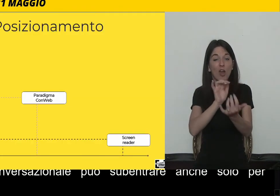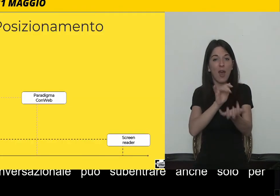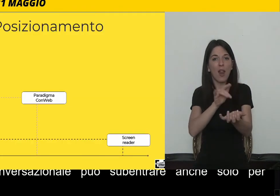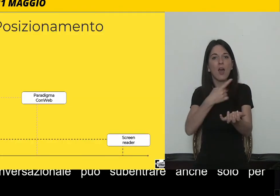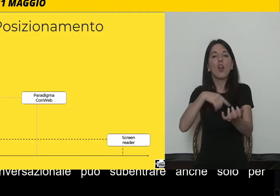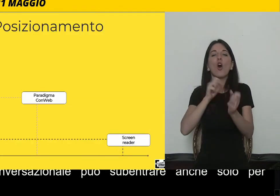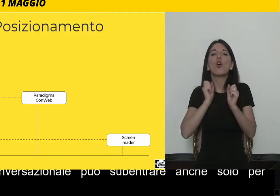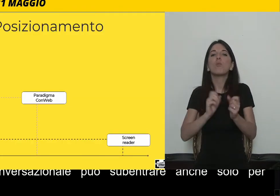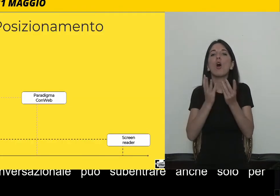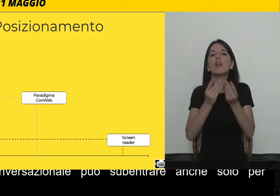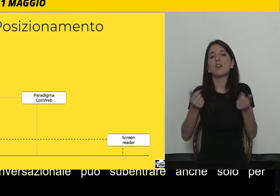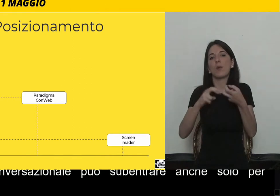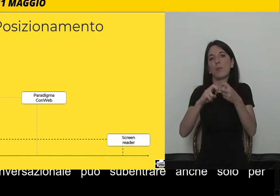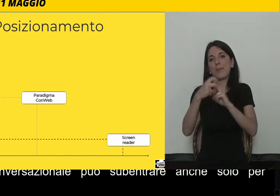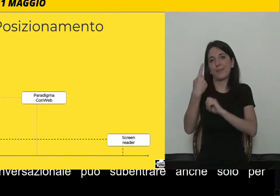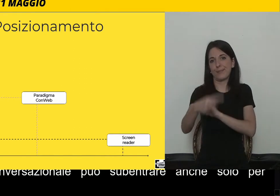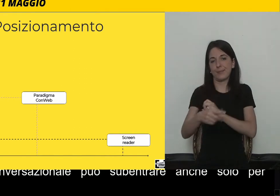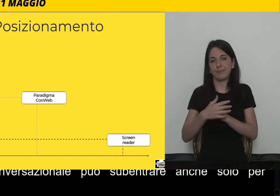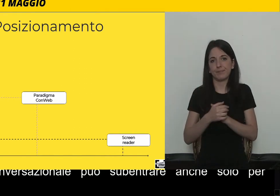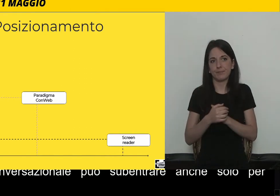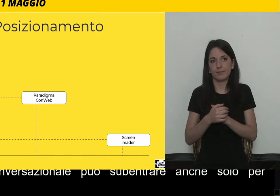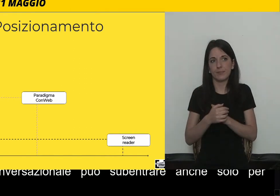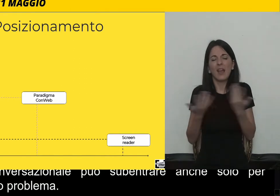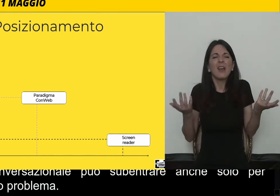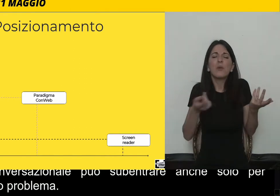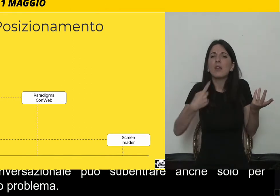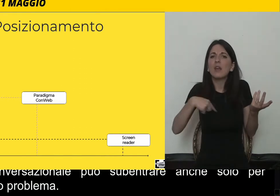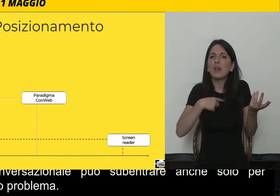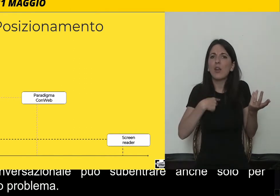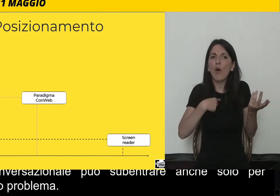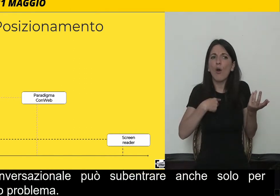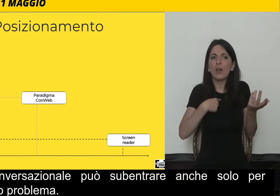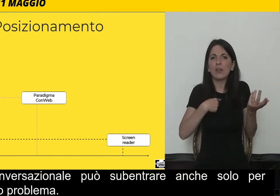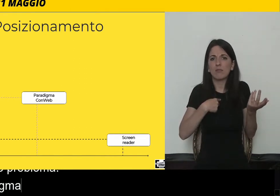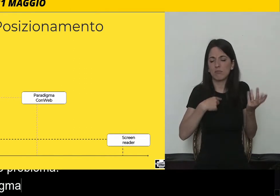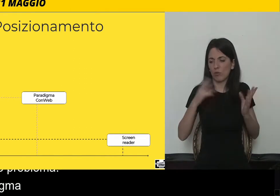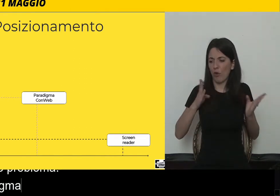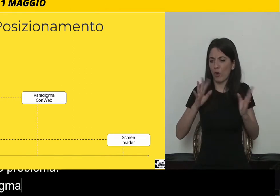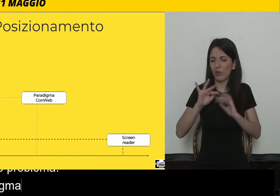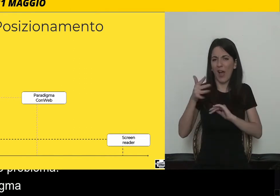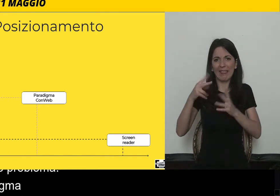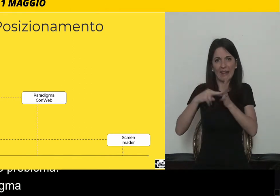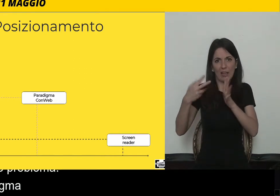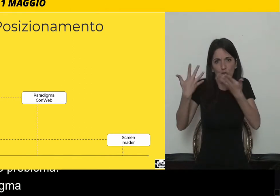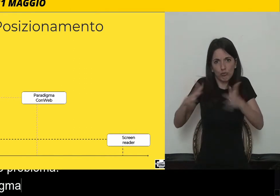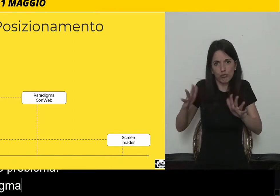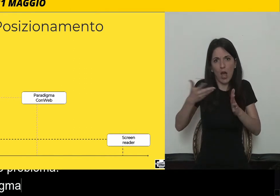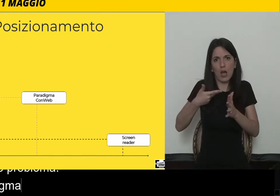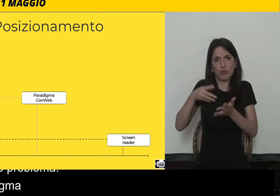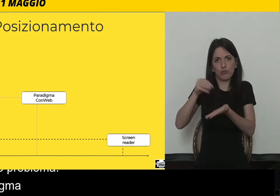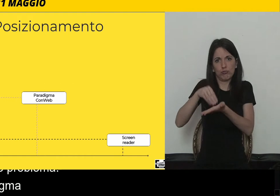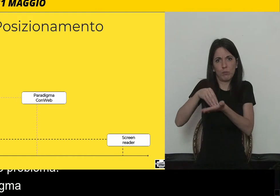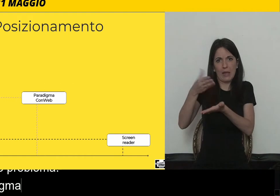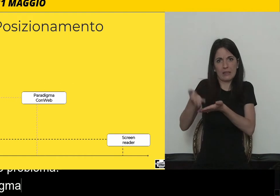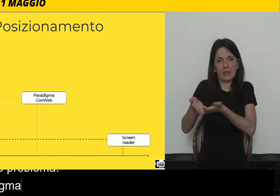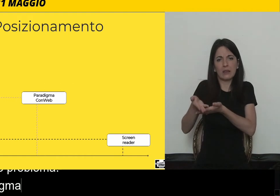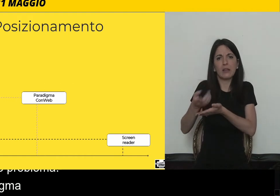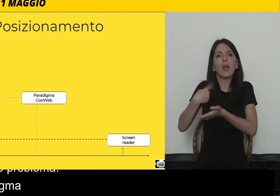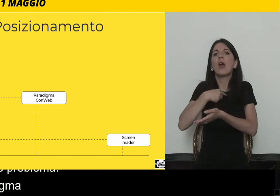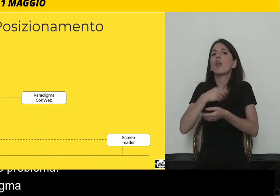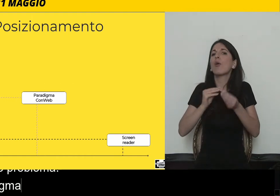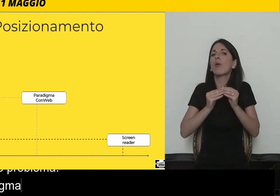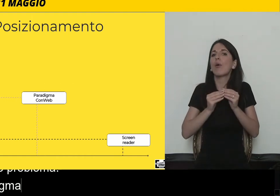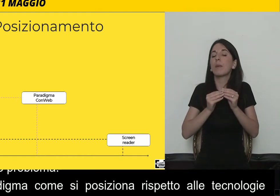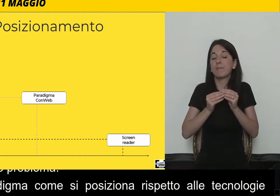paradigma, come si vuole posizionare, come si posiziona rispetto alle tecnologie già esistenti, le tecnologie già in uso, si